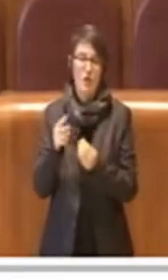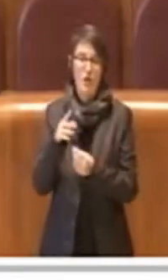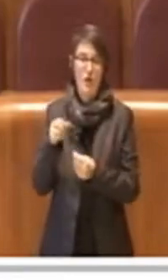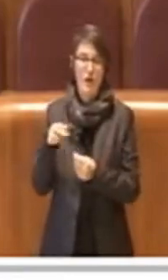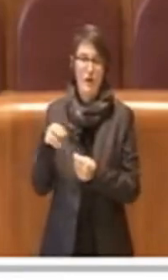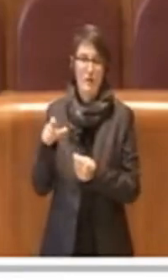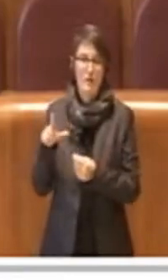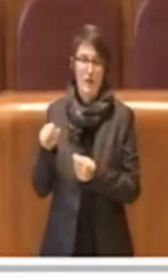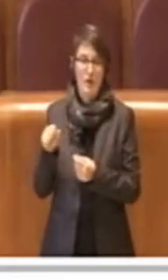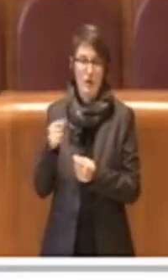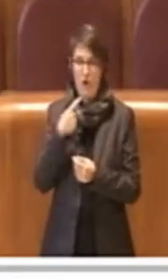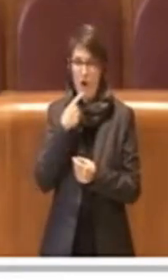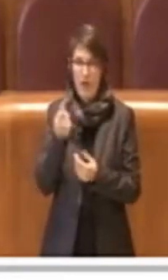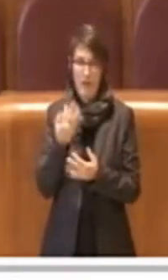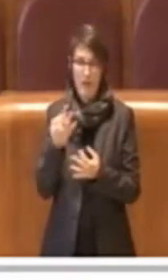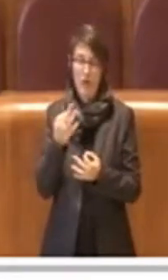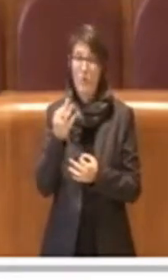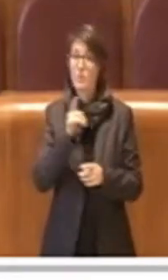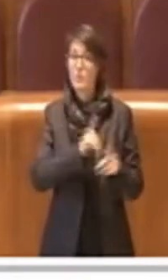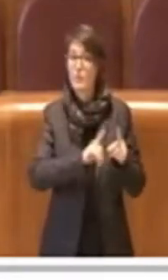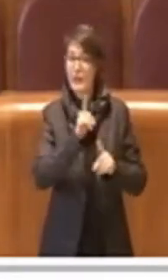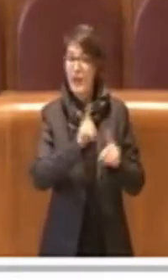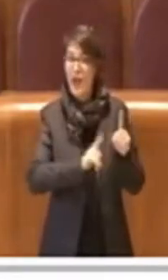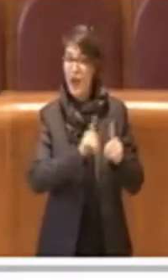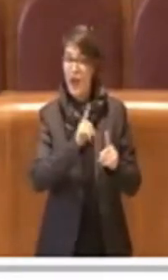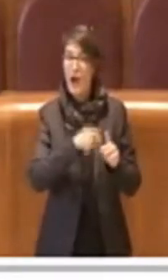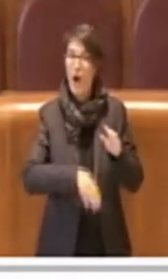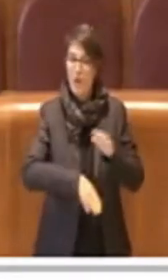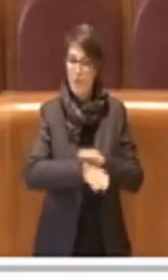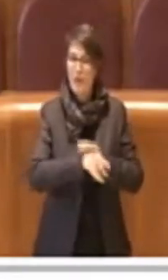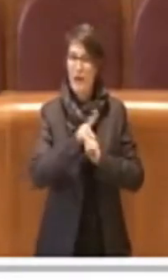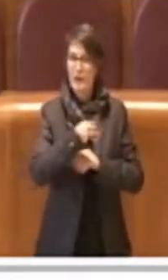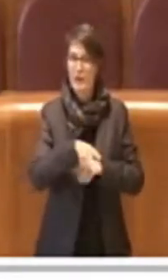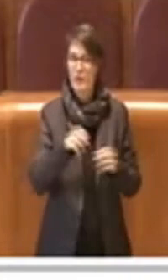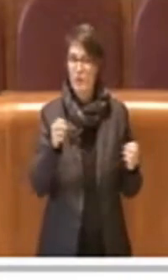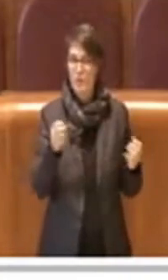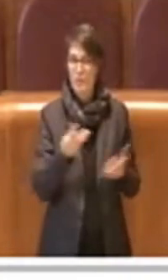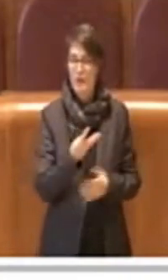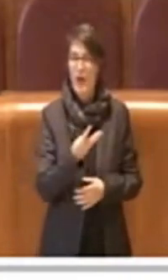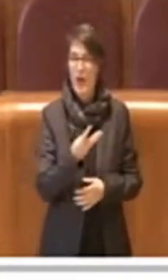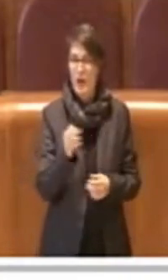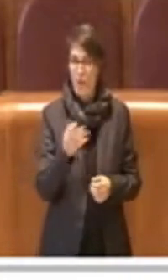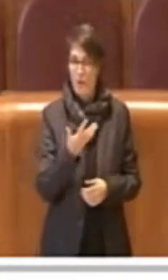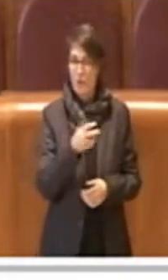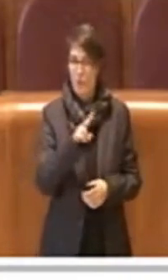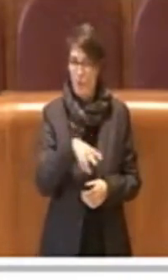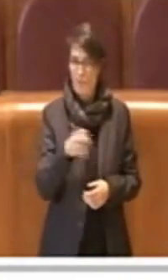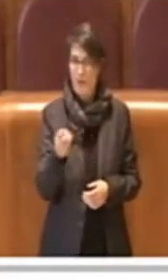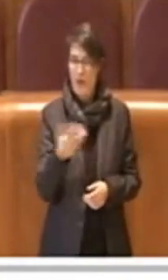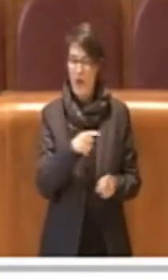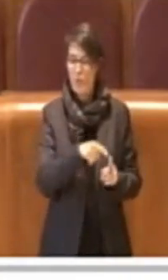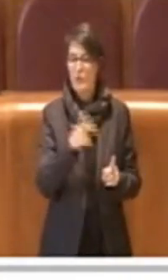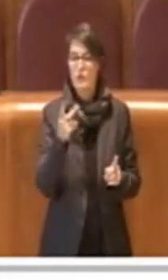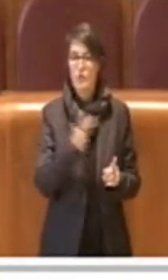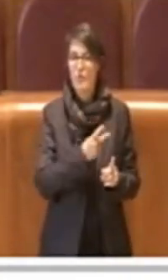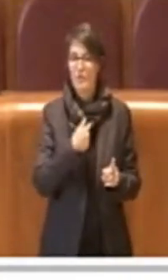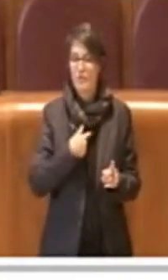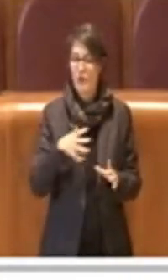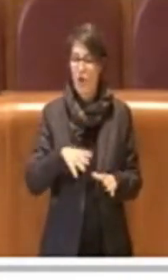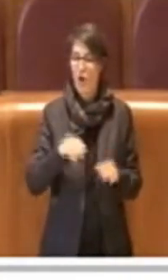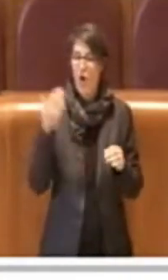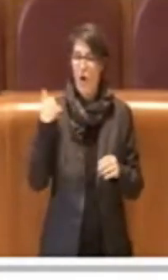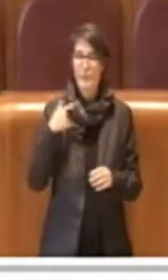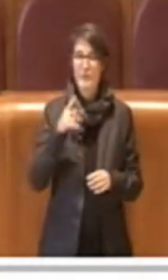del cibo di Milano che nasce dal 2015 ma comunque di fatto non ne è andata avanti, perciò